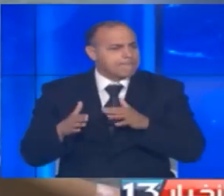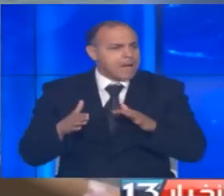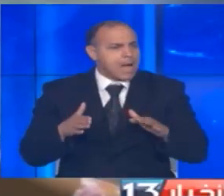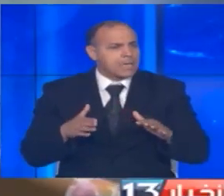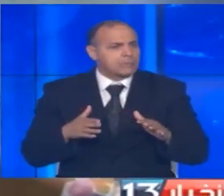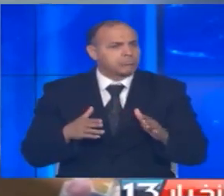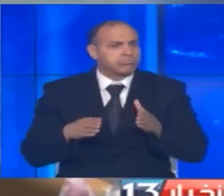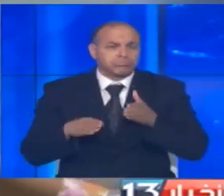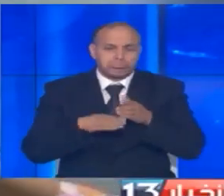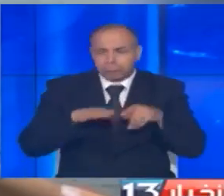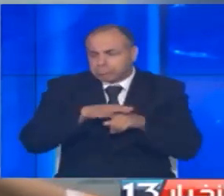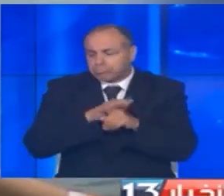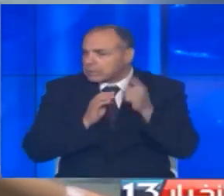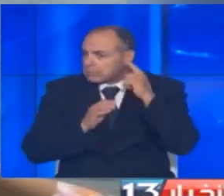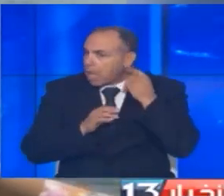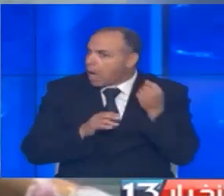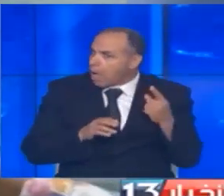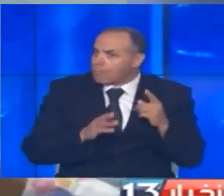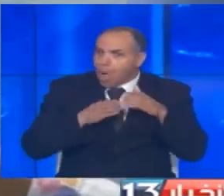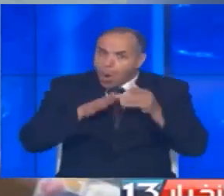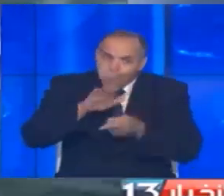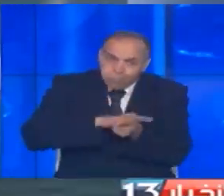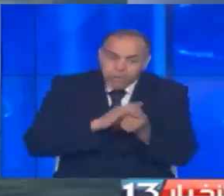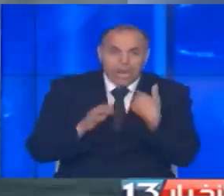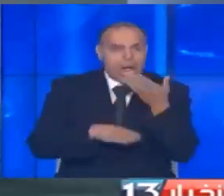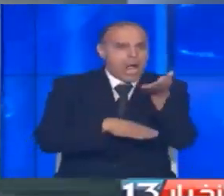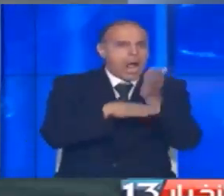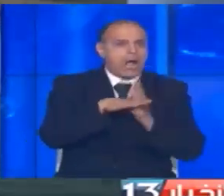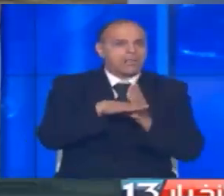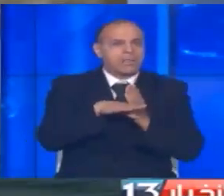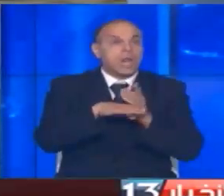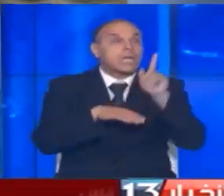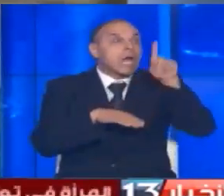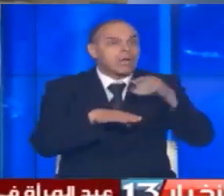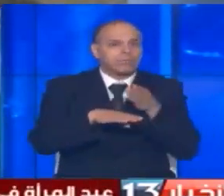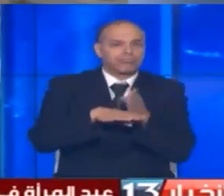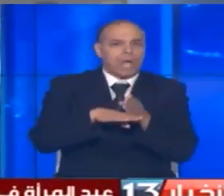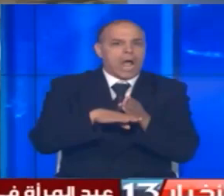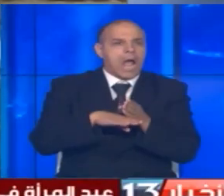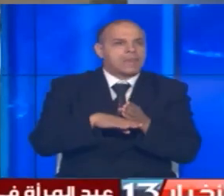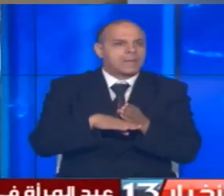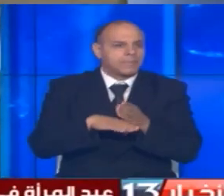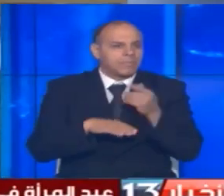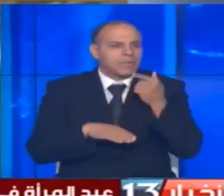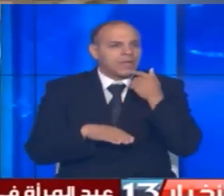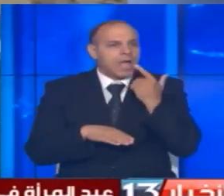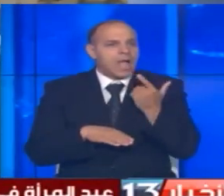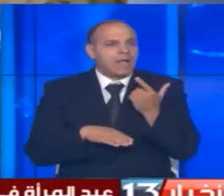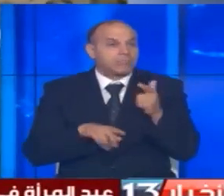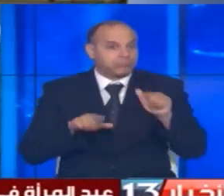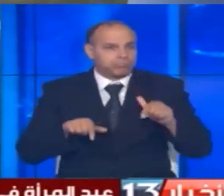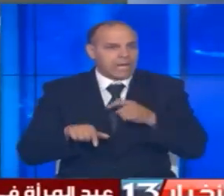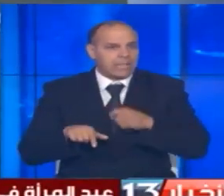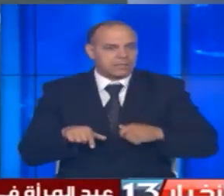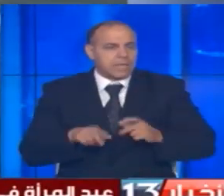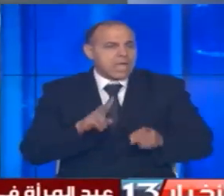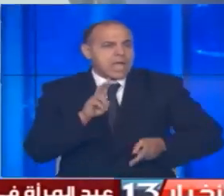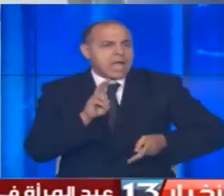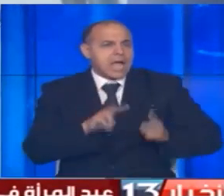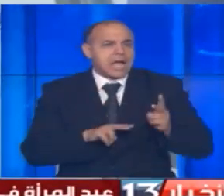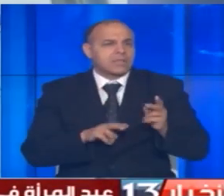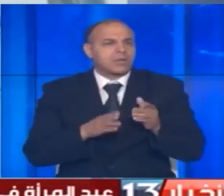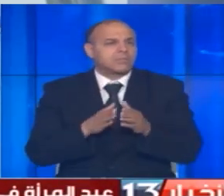حرقة متعارش وقت تجيك معلومة متحرقة يزينا نكون 24 ساعة إلى 24 ساعة متواجدين الأكثرية في